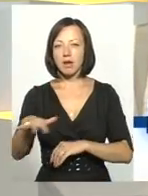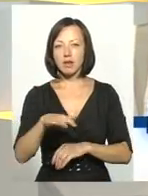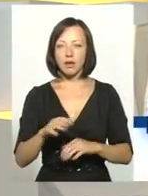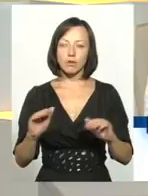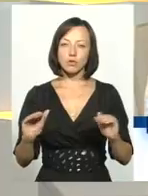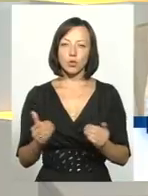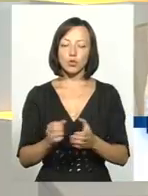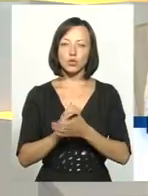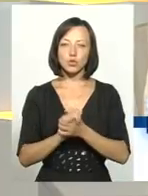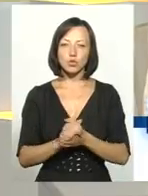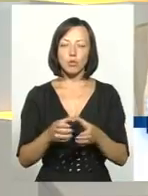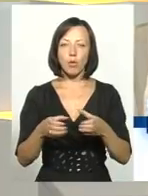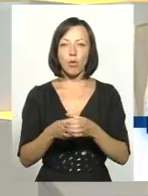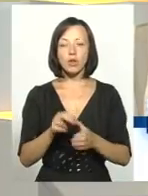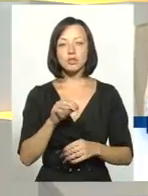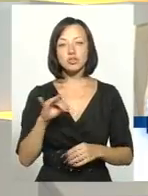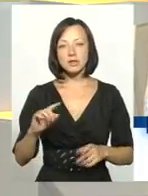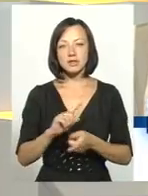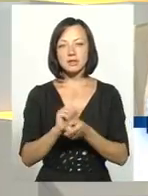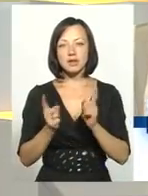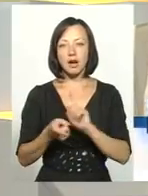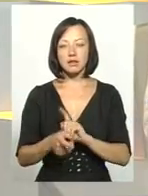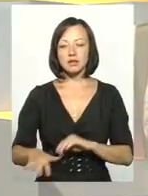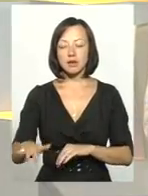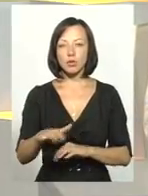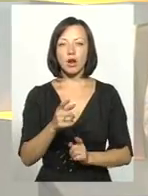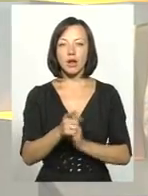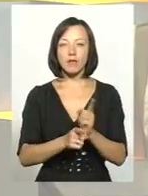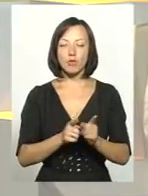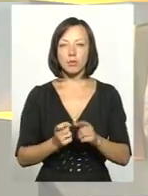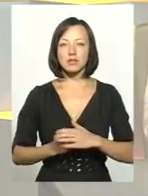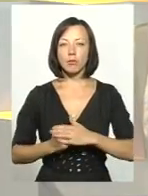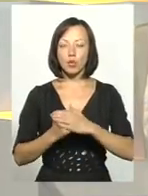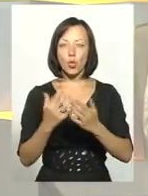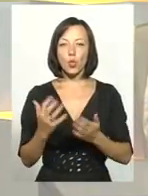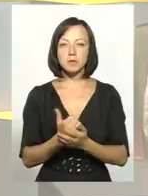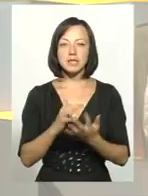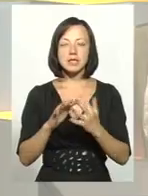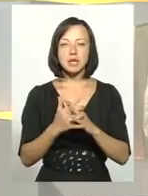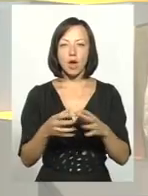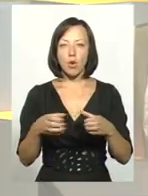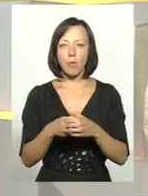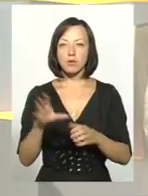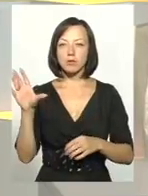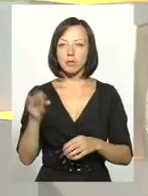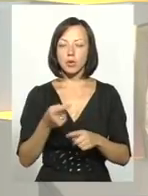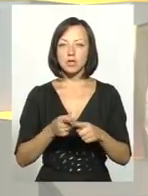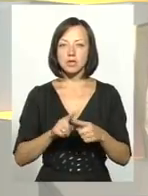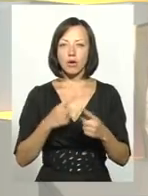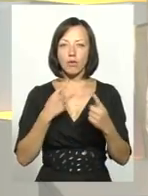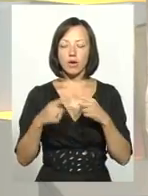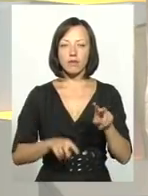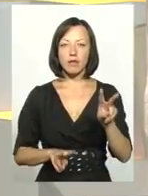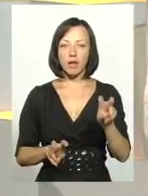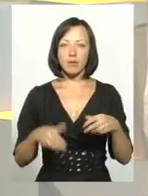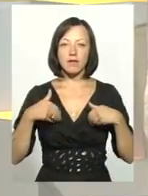вузькому дружньому колі. Та чи стане територіальна реформа за порукою успіху сільських громад? Про це все сьогодні говоримо у темі.